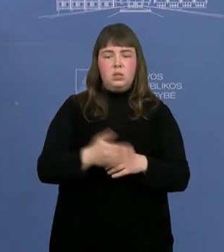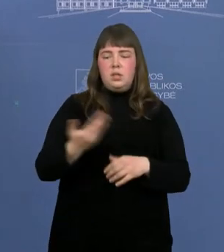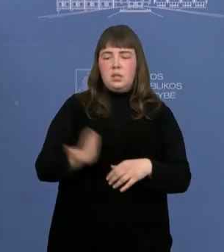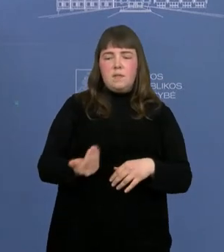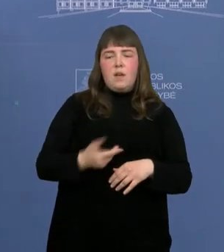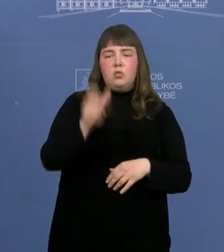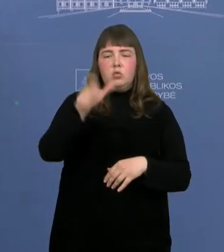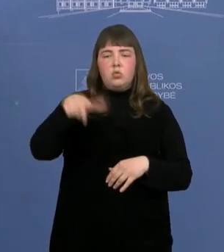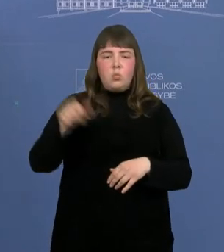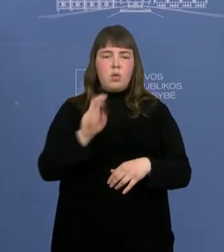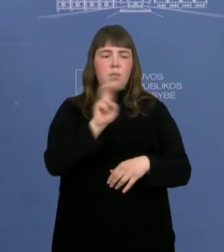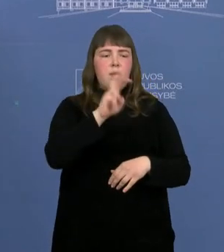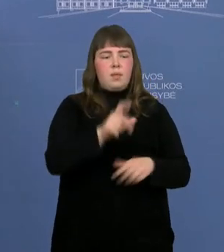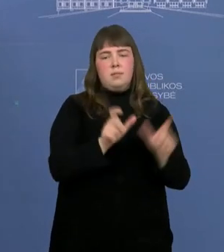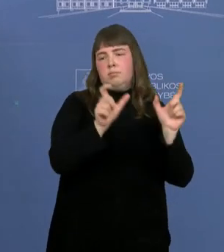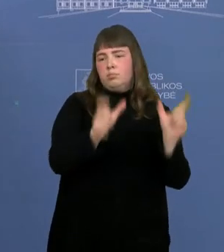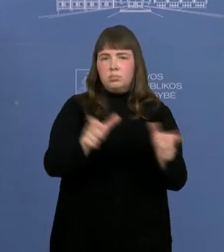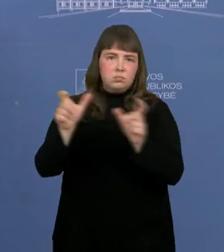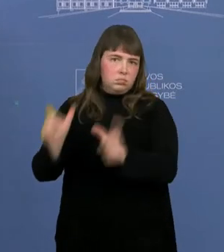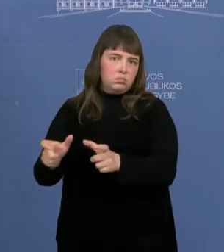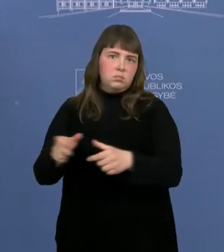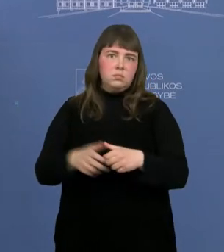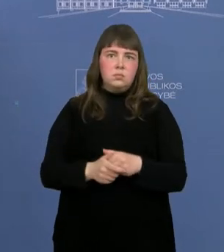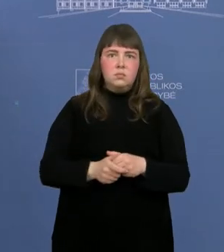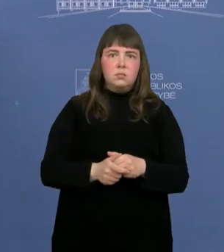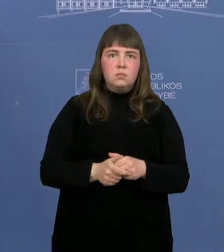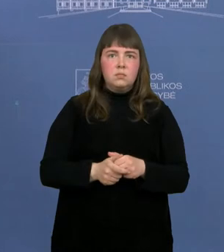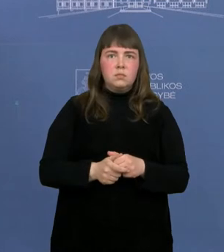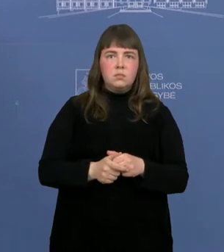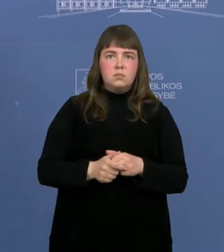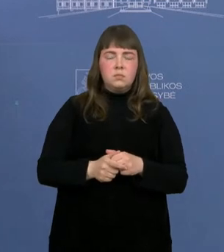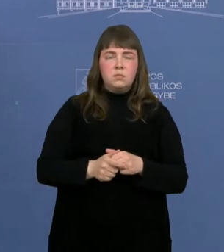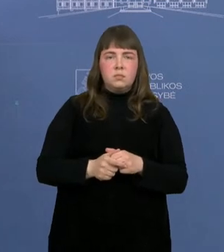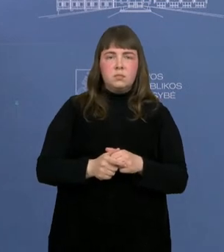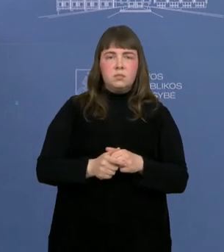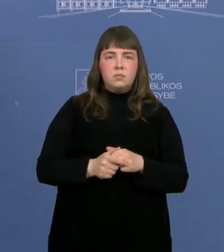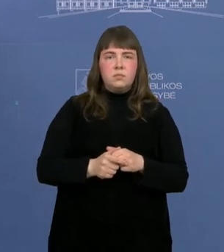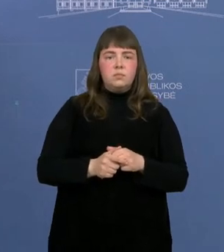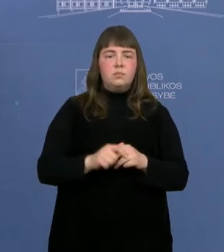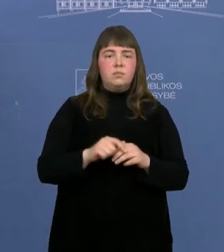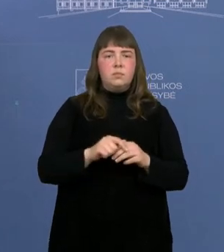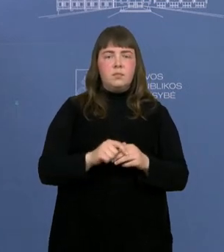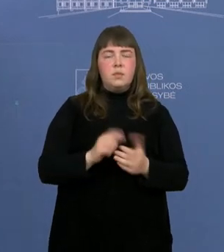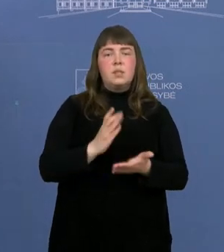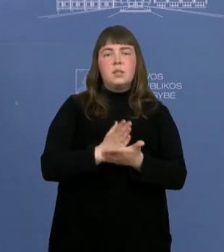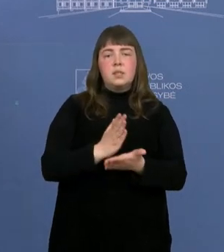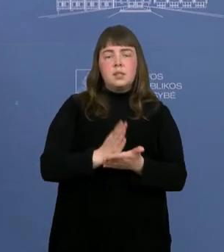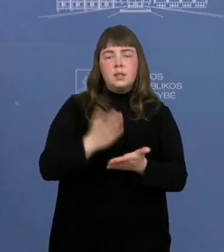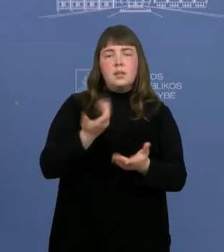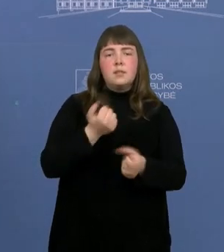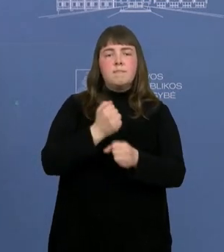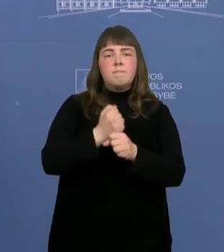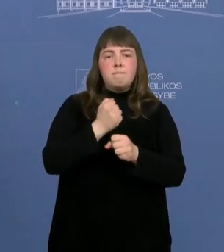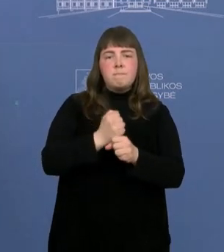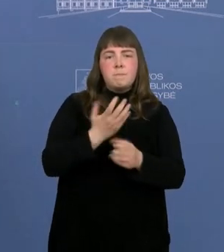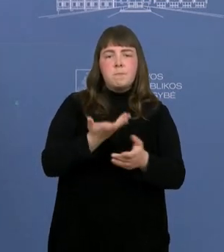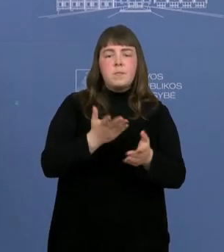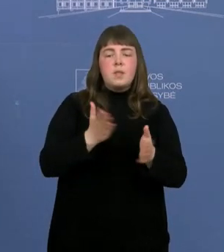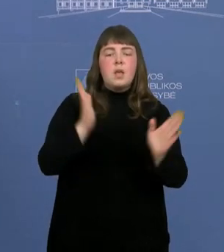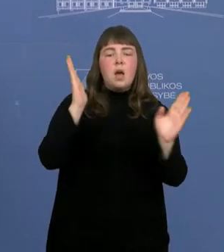aprivojamas tik tai keliais. tam ir yra, iš esmės, darome tokios